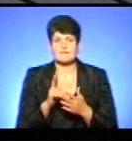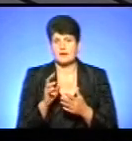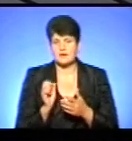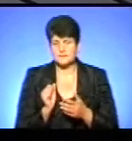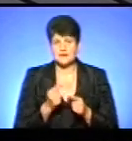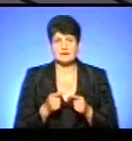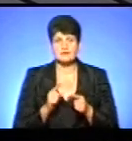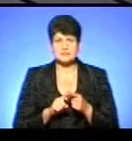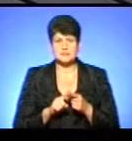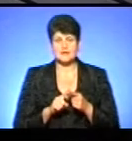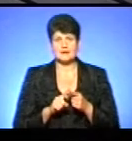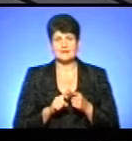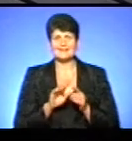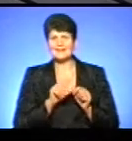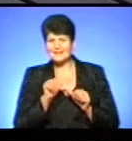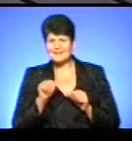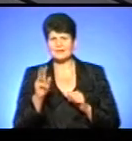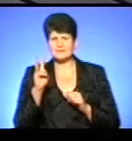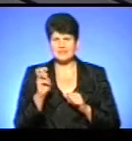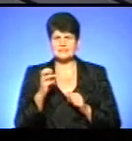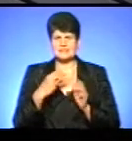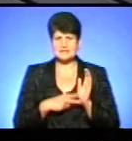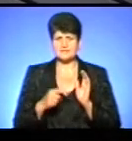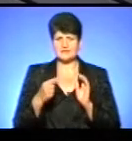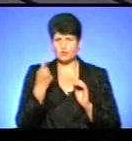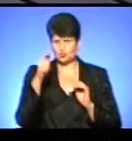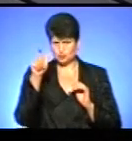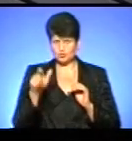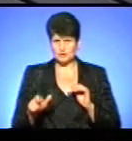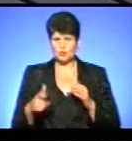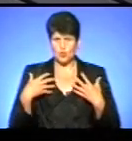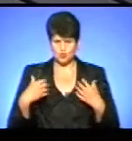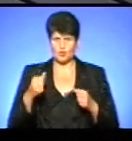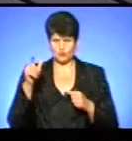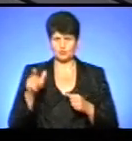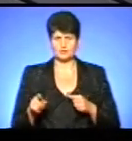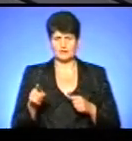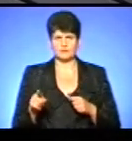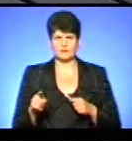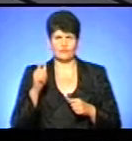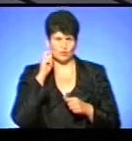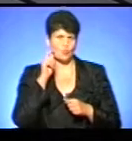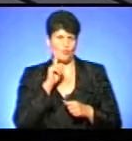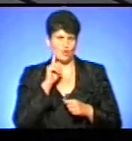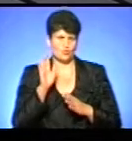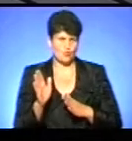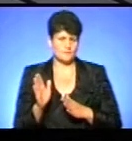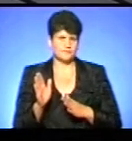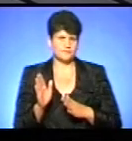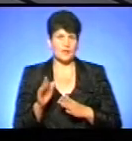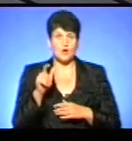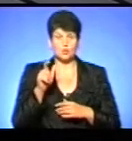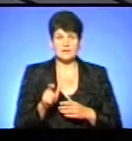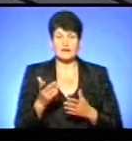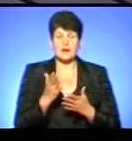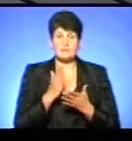буде крім 370 гривень на одного чоловіка, здорового чоловіка, чи віку молодого. А людина,